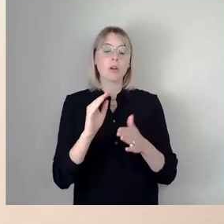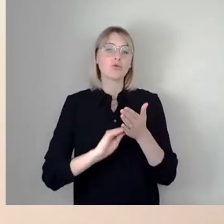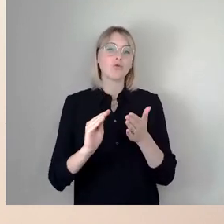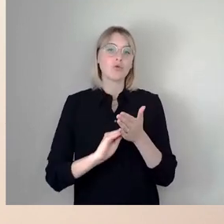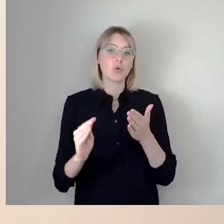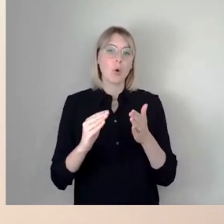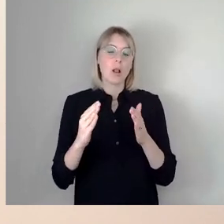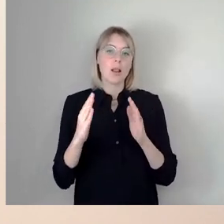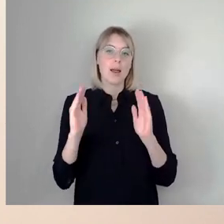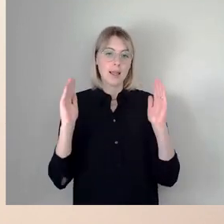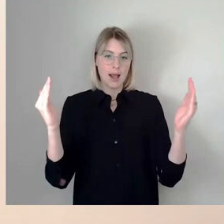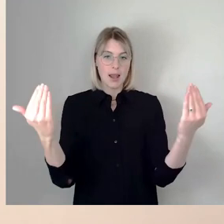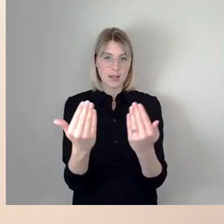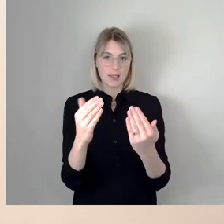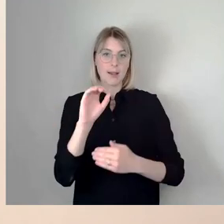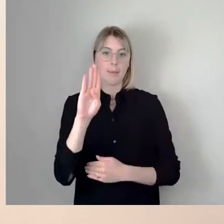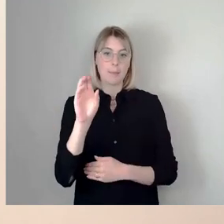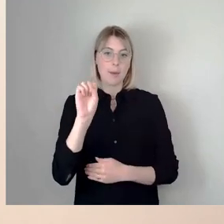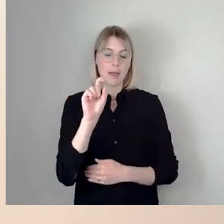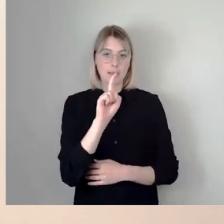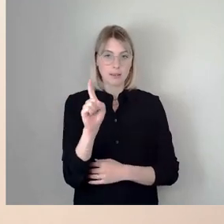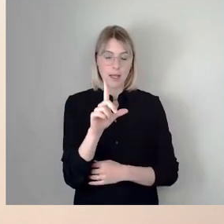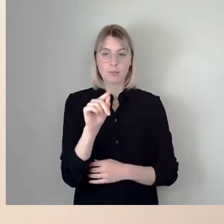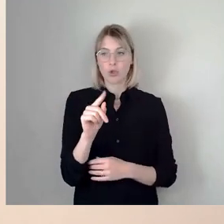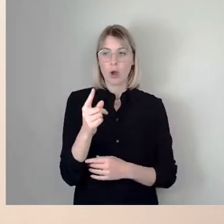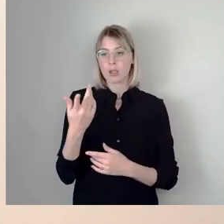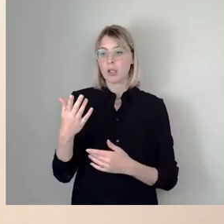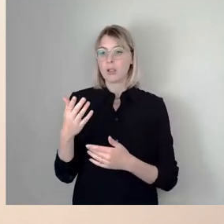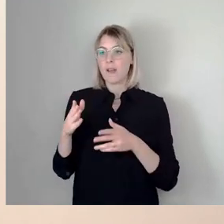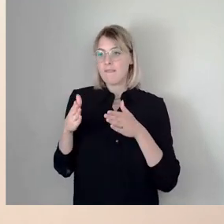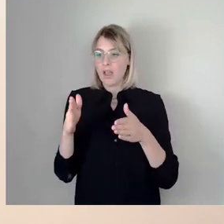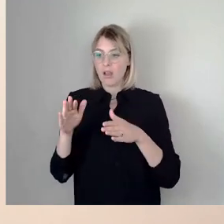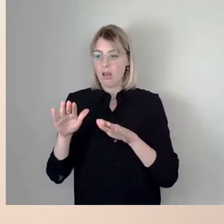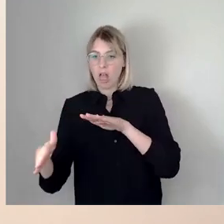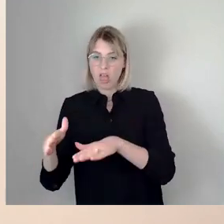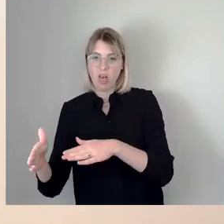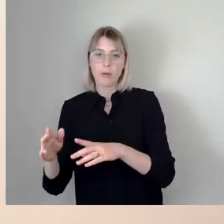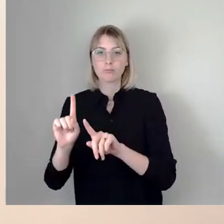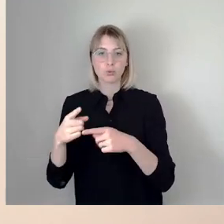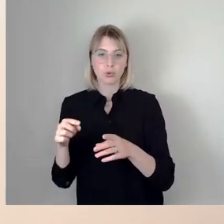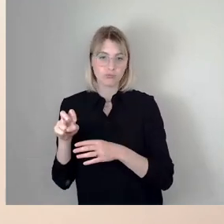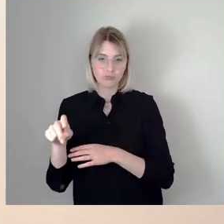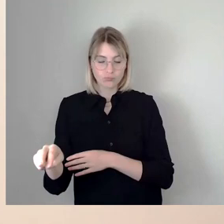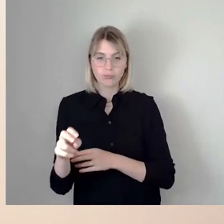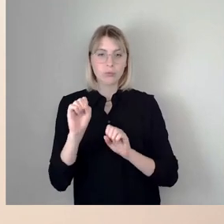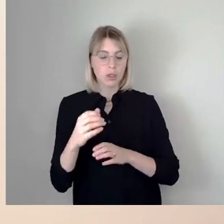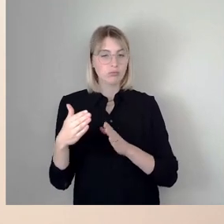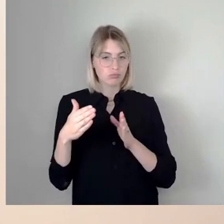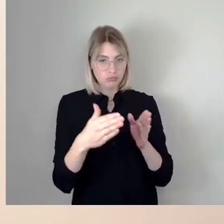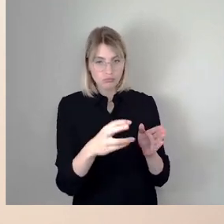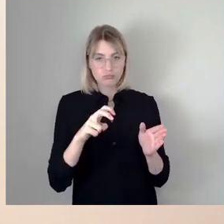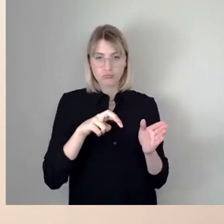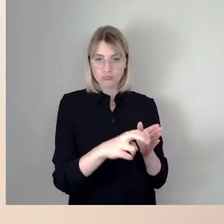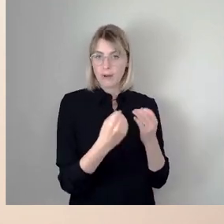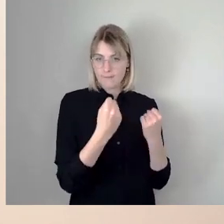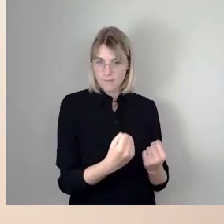Die brauchen dort nicht da auf den unbefestigten Wegen an der Saalhausener Straße laufen und der Zugang für die Sportvereine, da